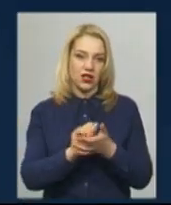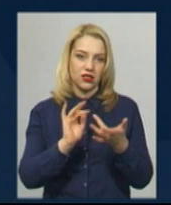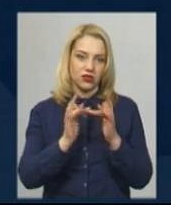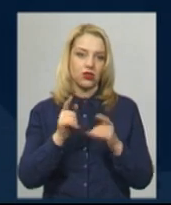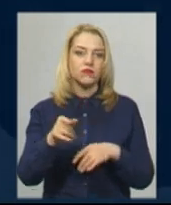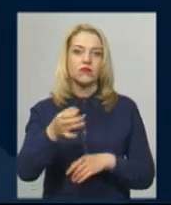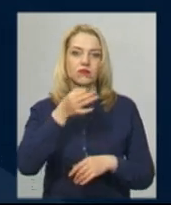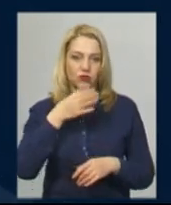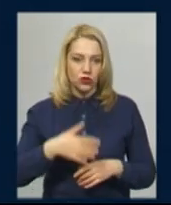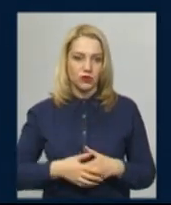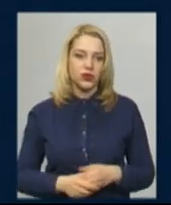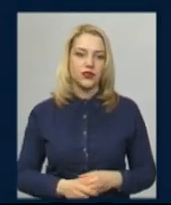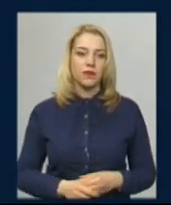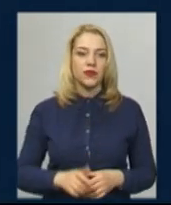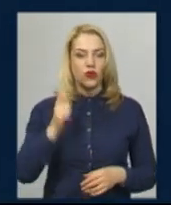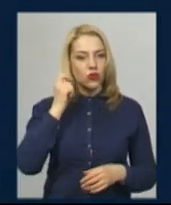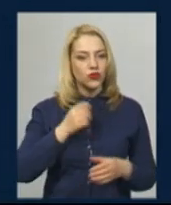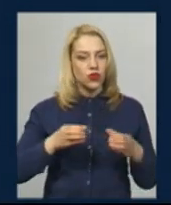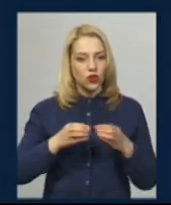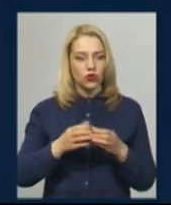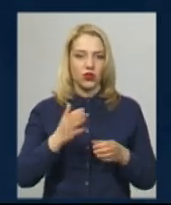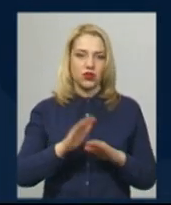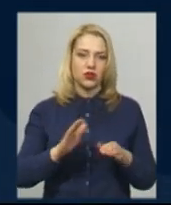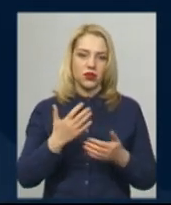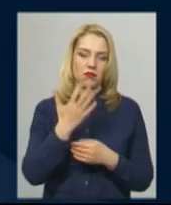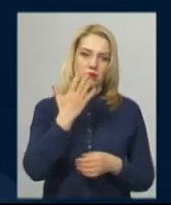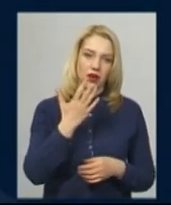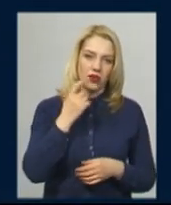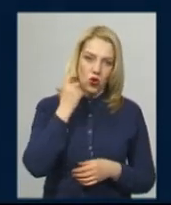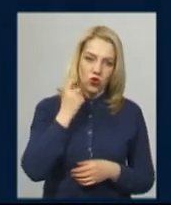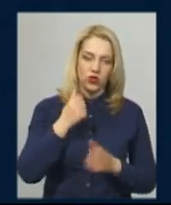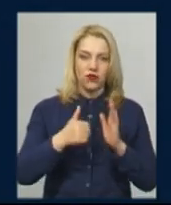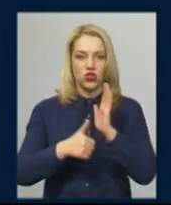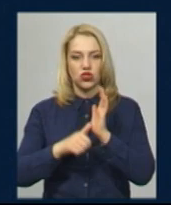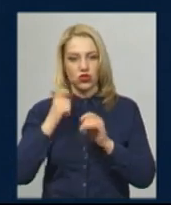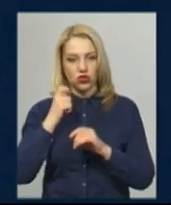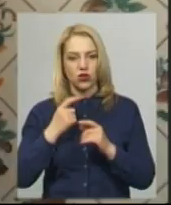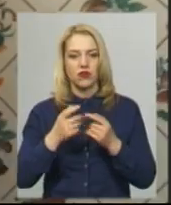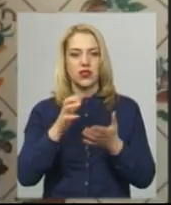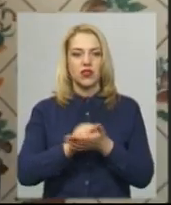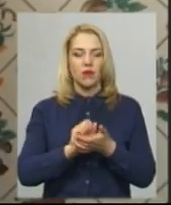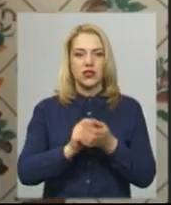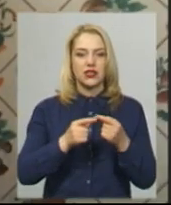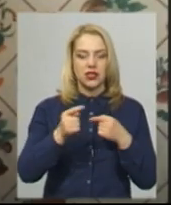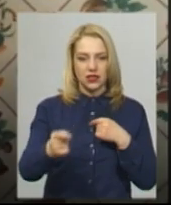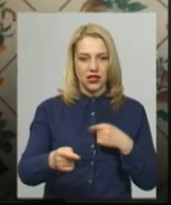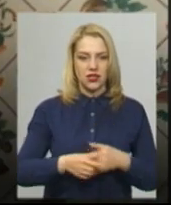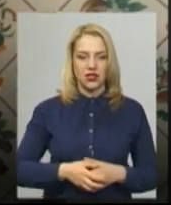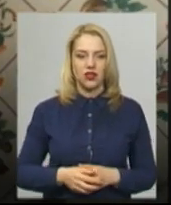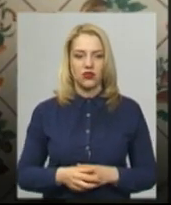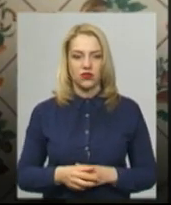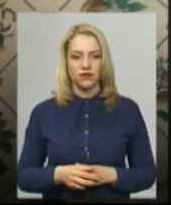дуже пішко. У віковій групі виховательки діти 5-6 років. Займаються дистанційно, без батьків, каже дівчина. Батьки можуть